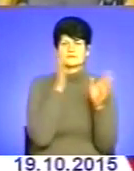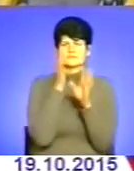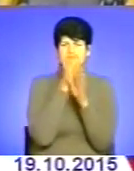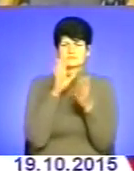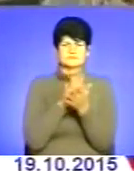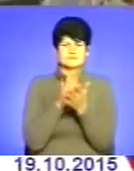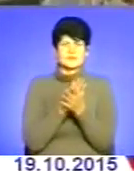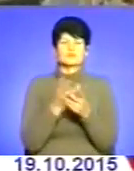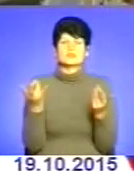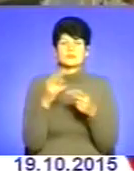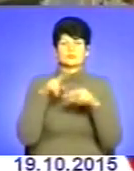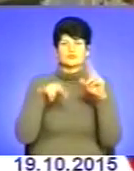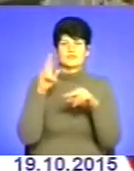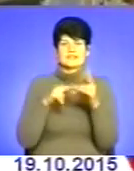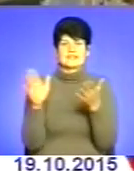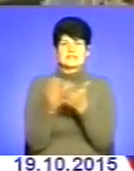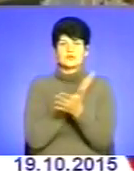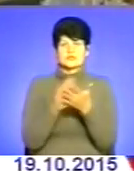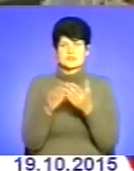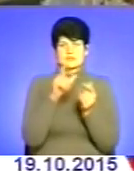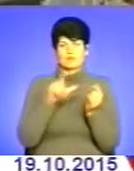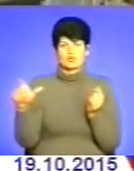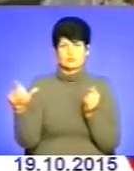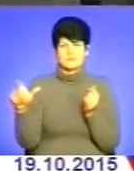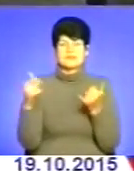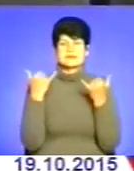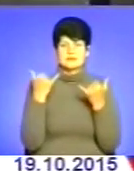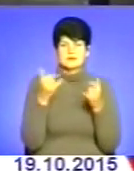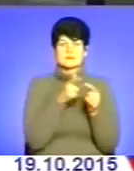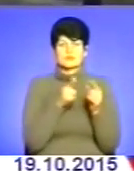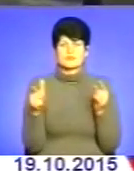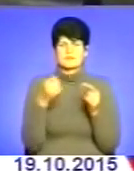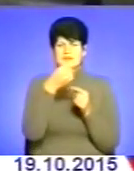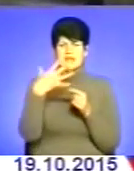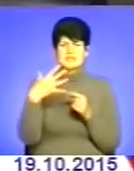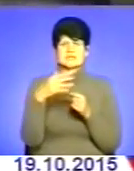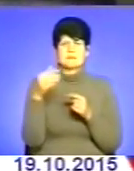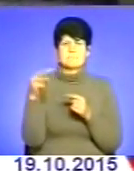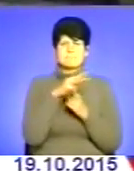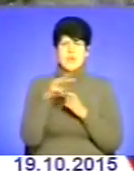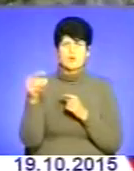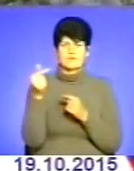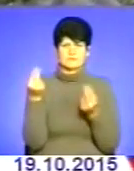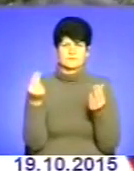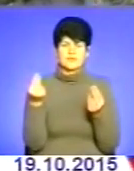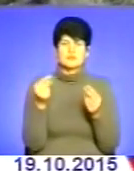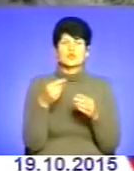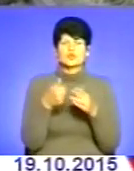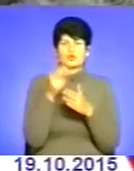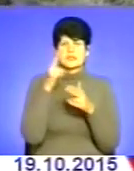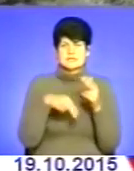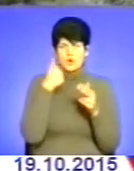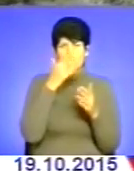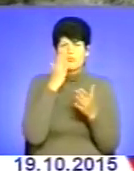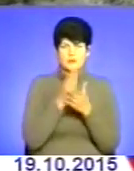збудувати очисні гідроспоруди Наразі роботи тривають Вартує це понад 15 мільйонів гривень До кінця року споруди мають